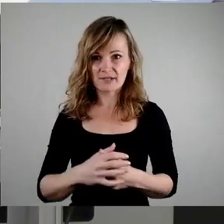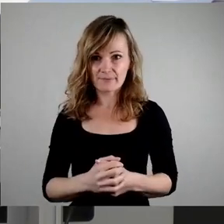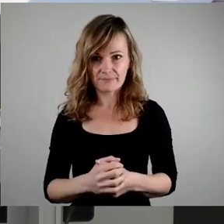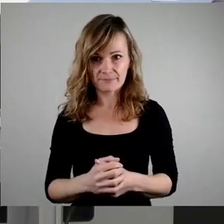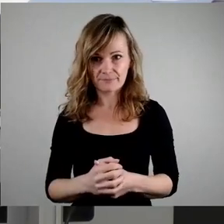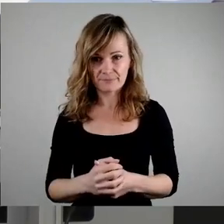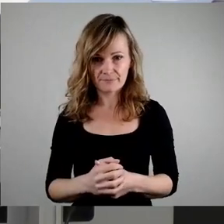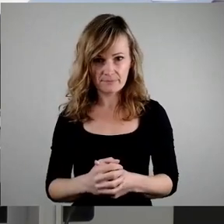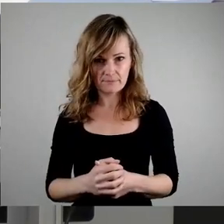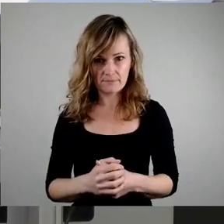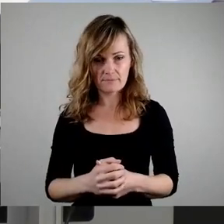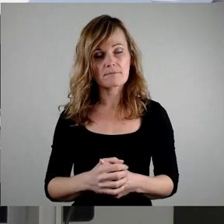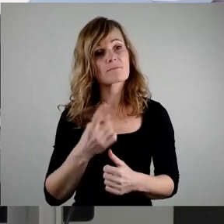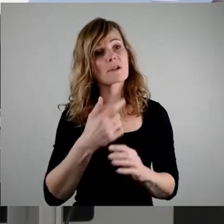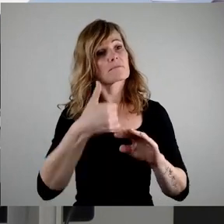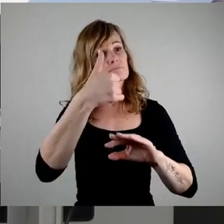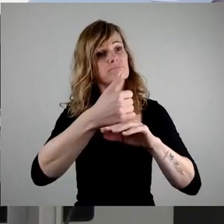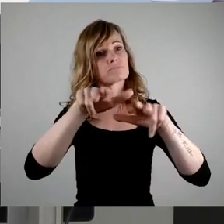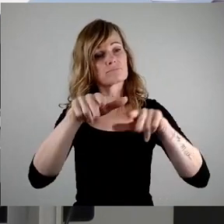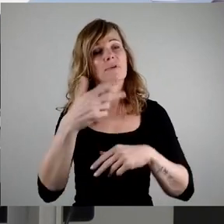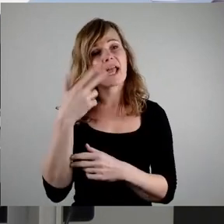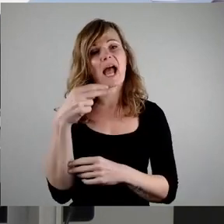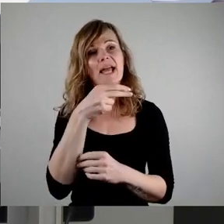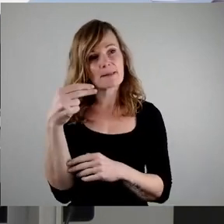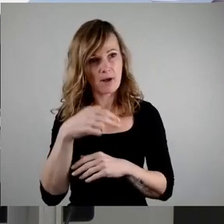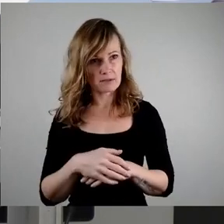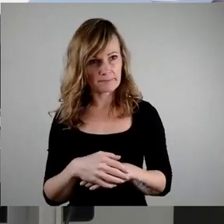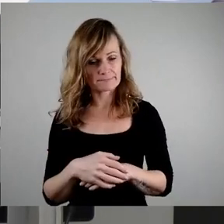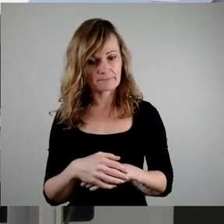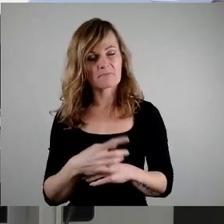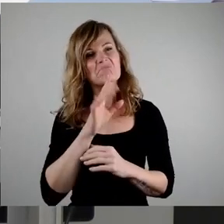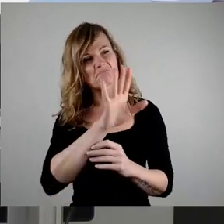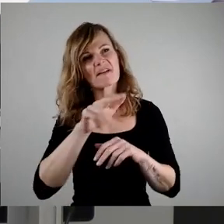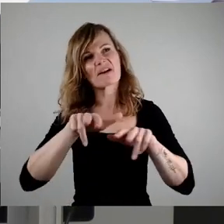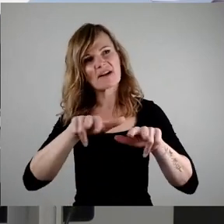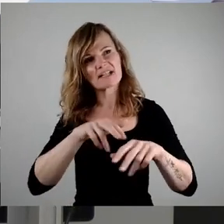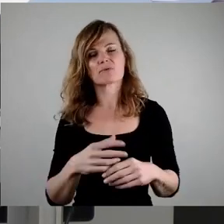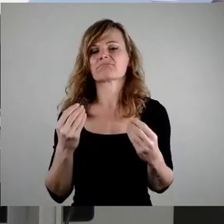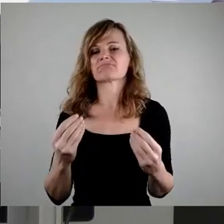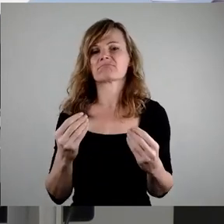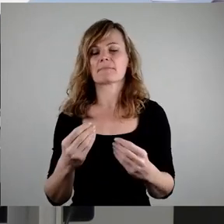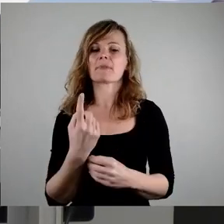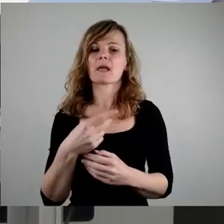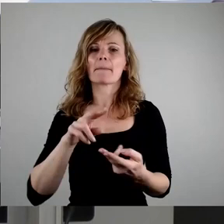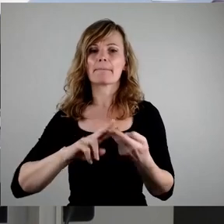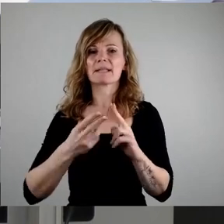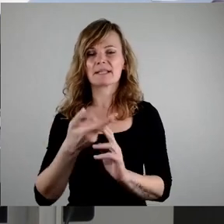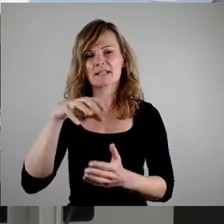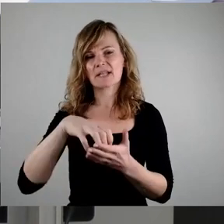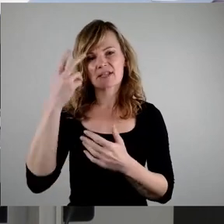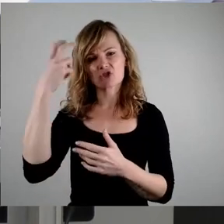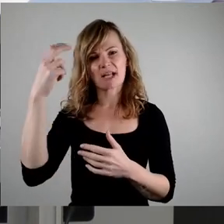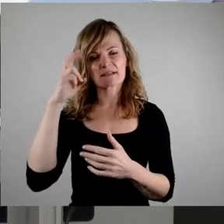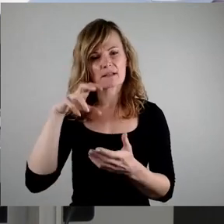Hoheit, Herr Hilbert, ist es in der Verwaltung mittlerweile ja generell Usus geworden, die Mitglieder des Dresdner Stadtrates per Presse über jegliche